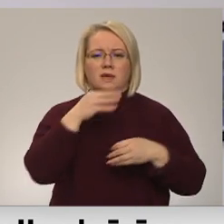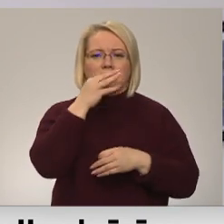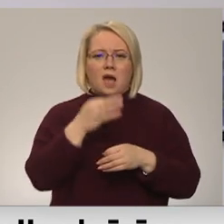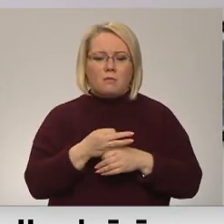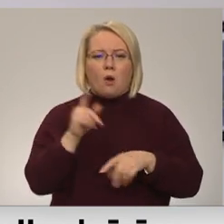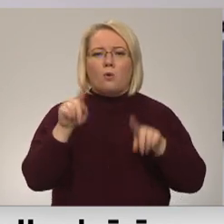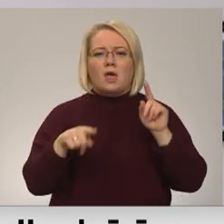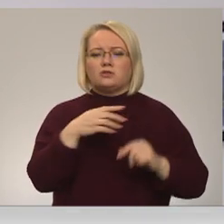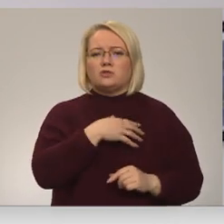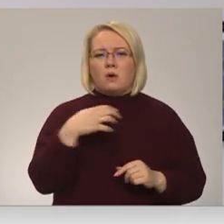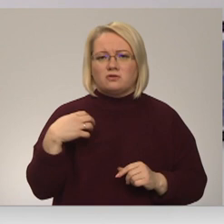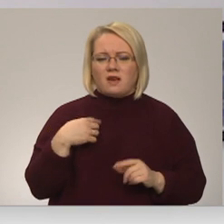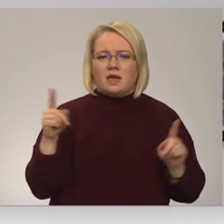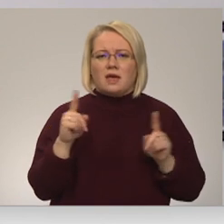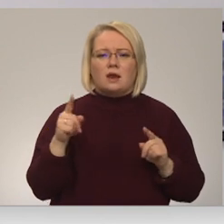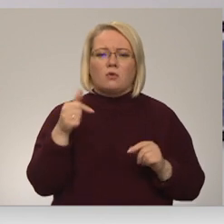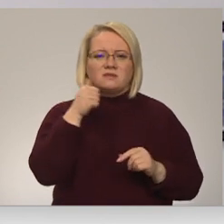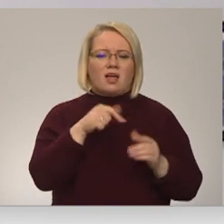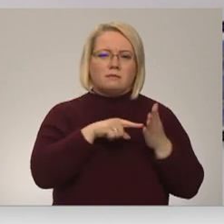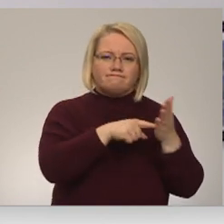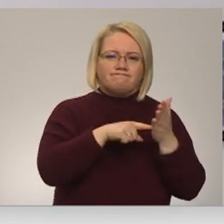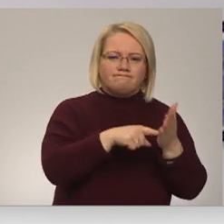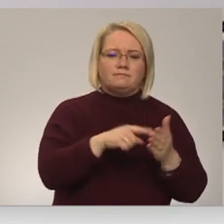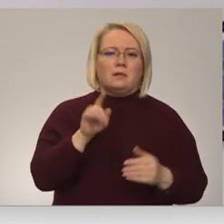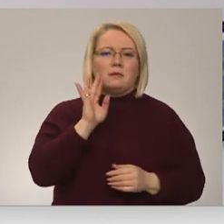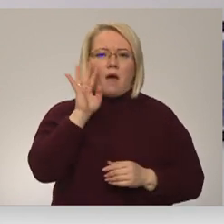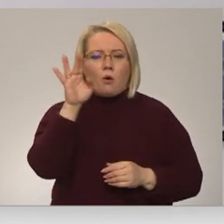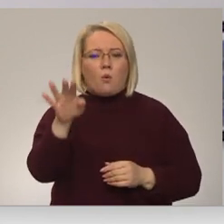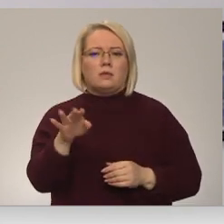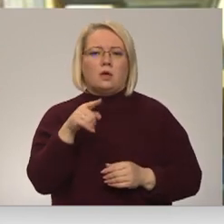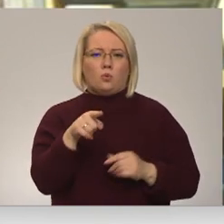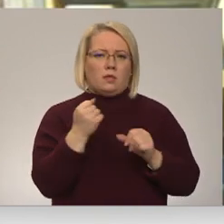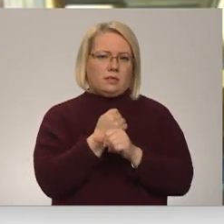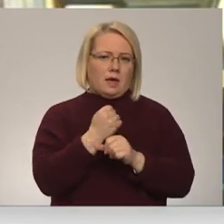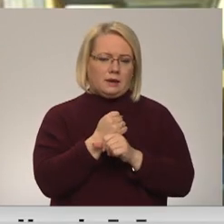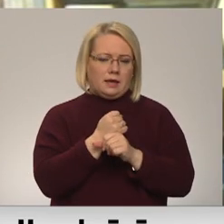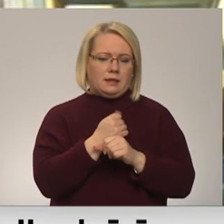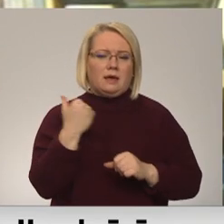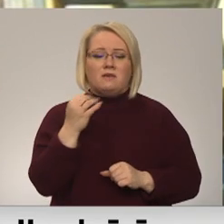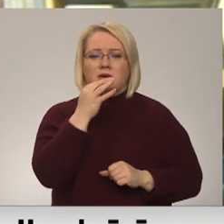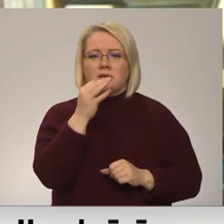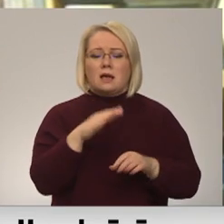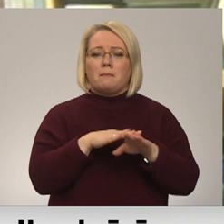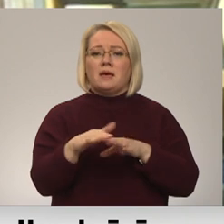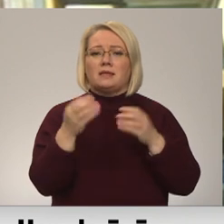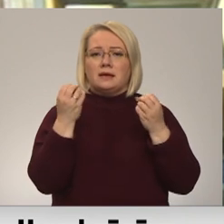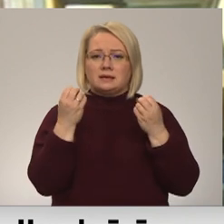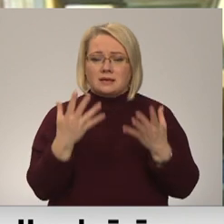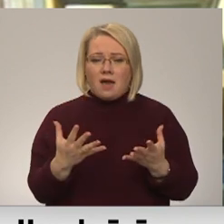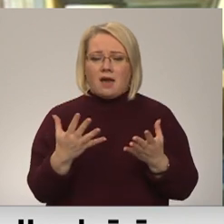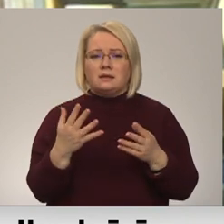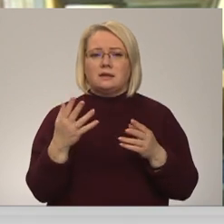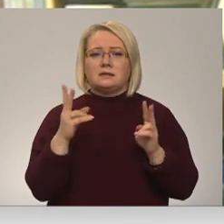tomēr būtu pamudināmas nākotnē to darīt. Bet ir pilnīgi skaidrs, ar